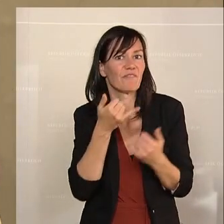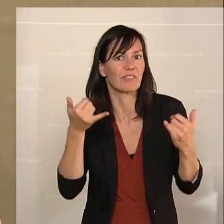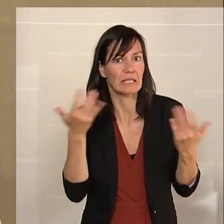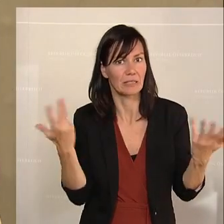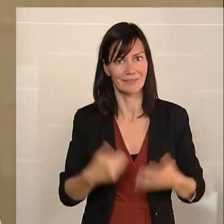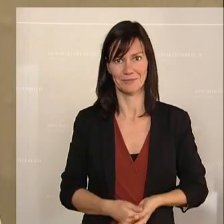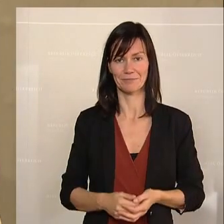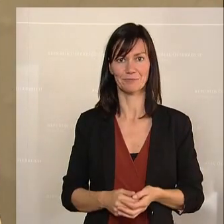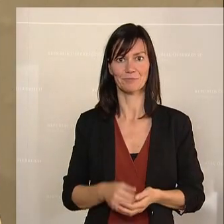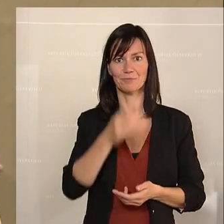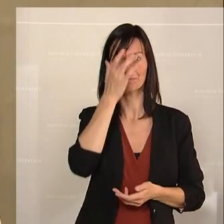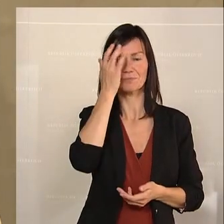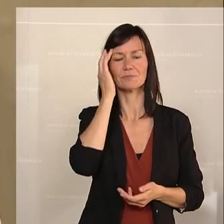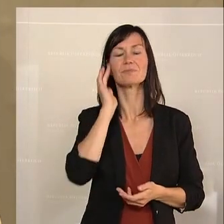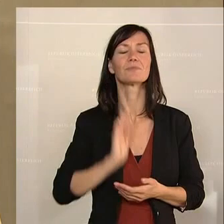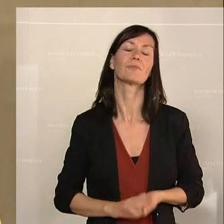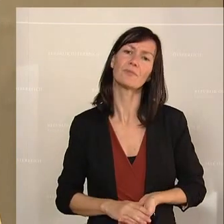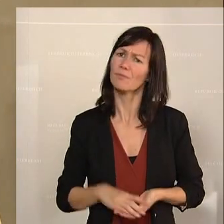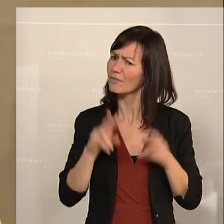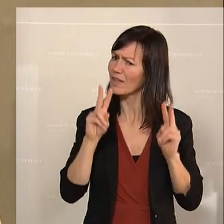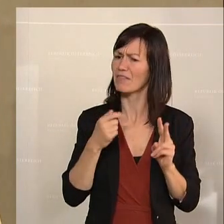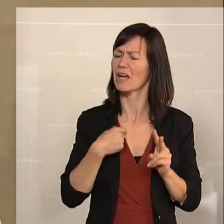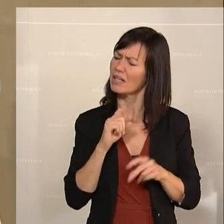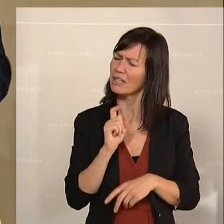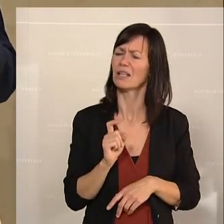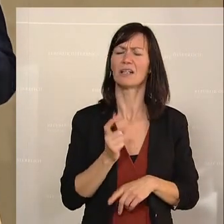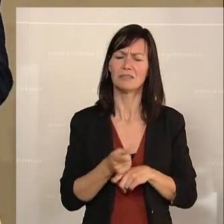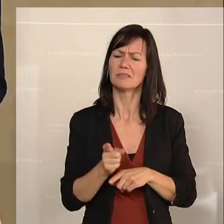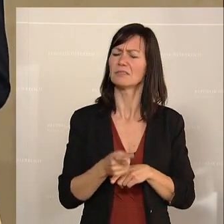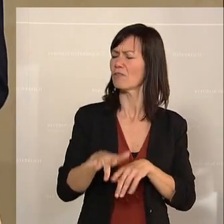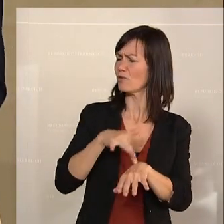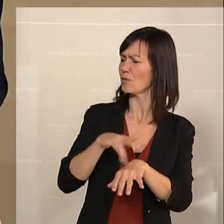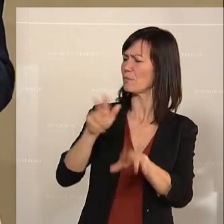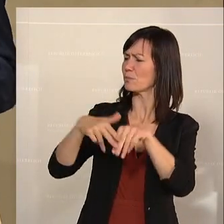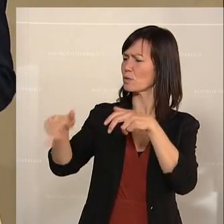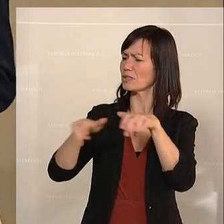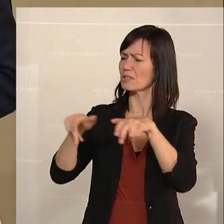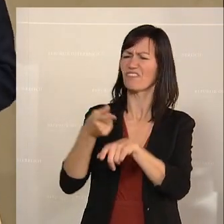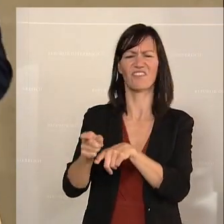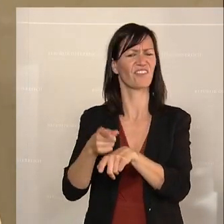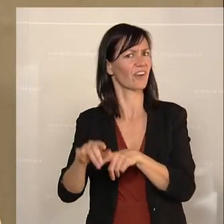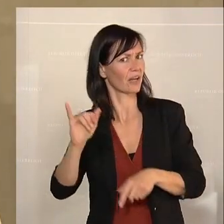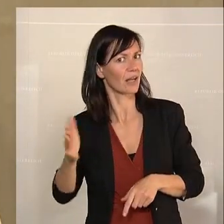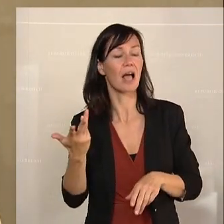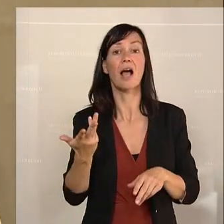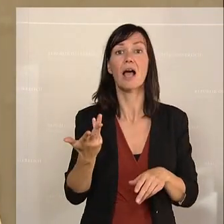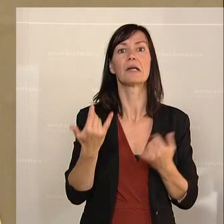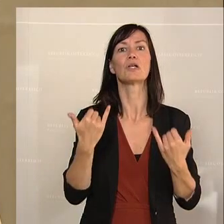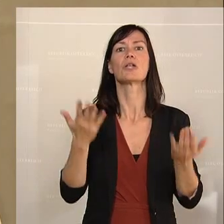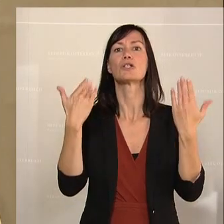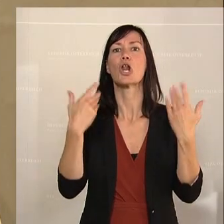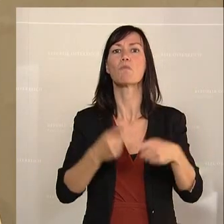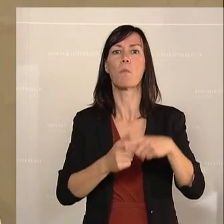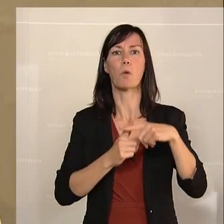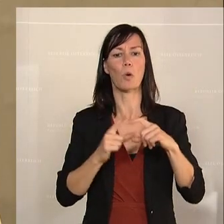Es ist zynisch, wenn man sich anschaut, wie die Regierung mit den Menschen umgeht. Sie teilen jetzt einen Klimabonus aus. Sie teilen 500